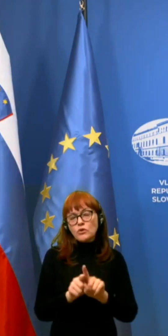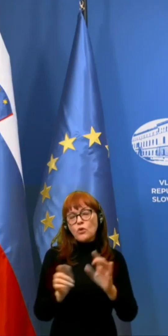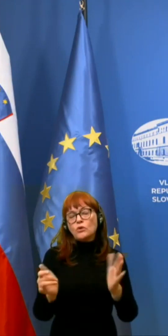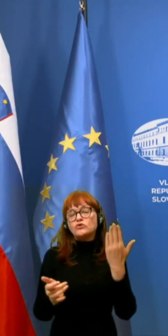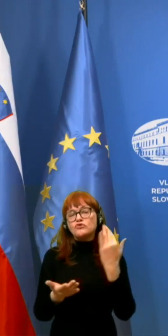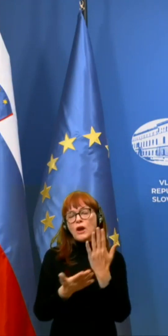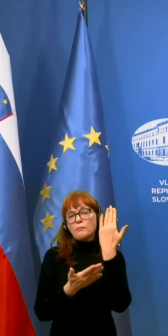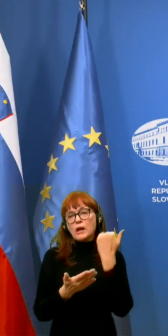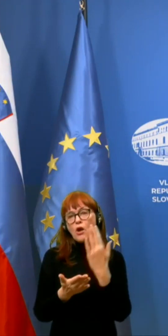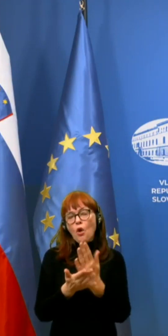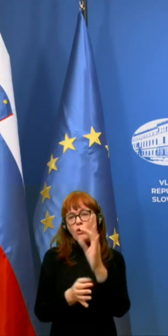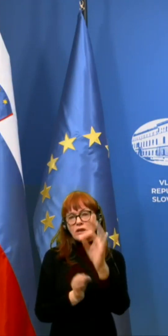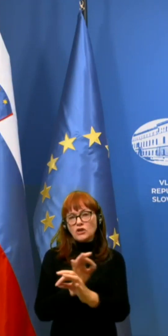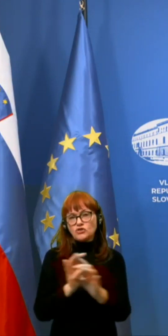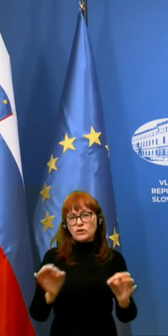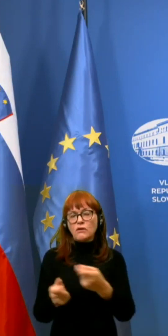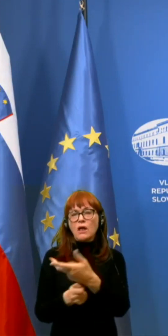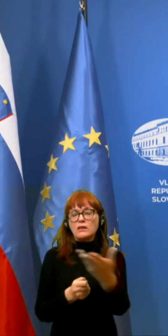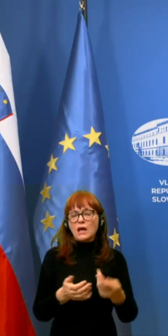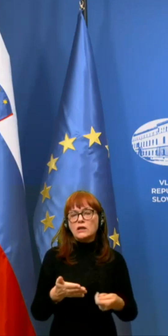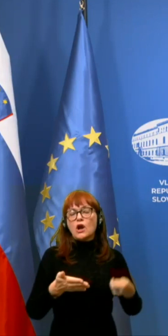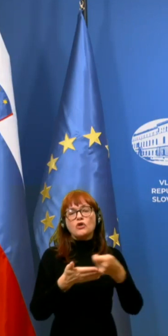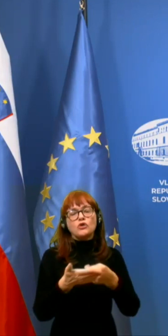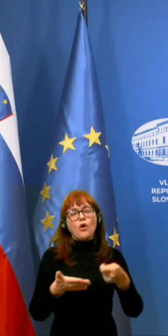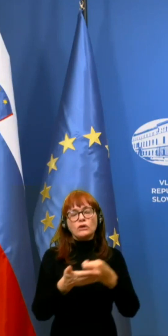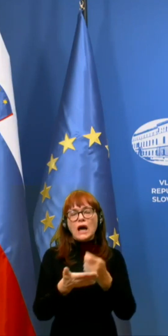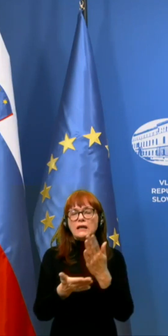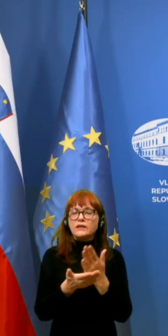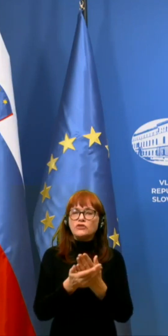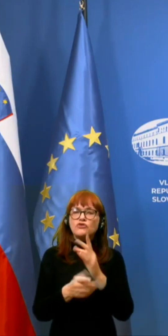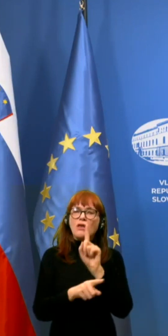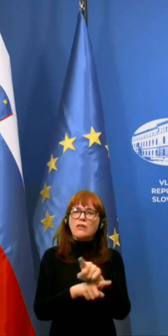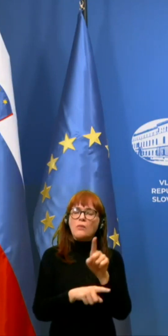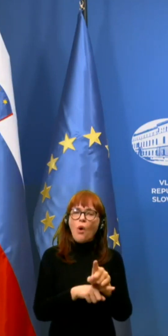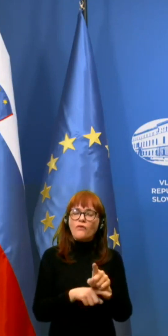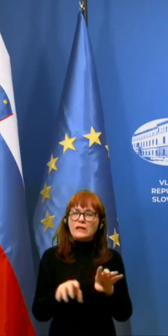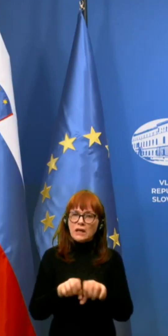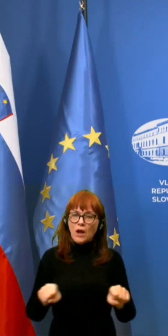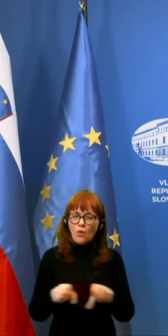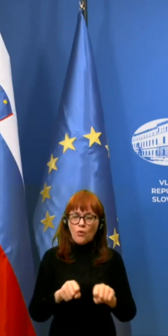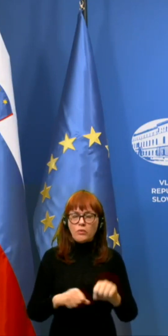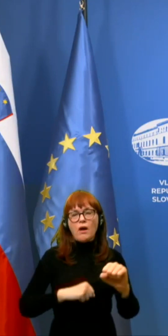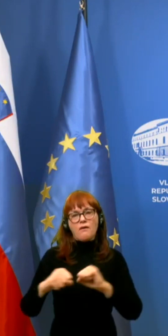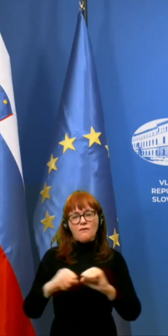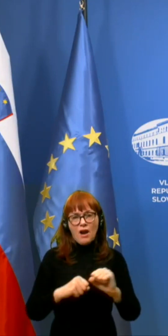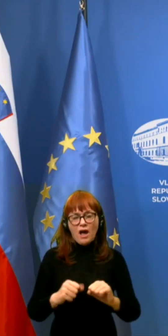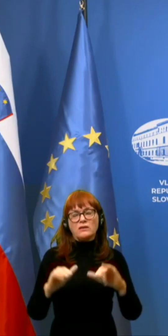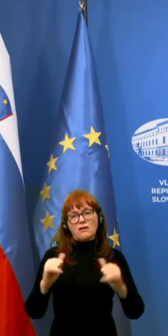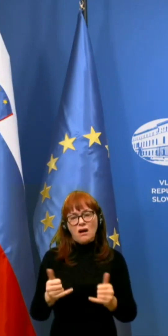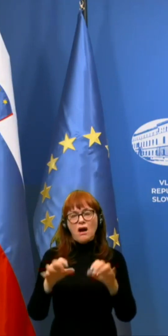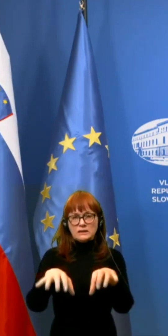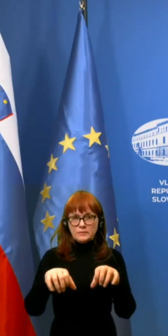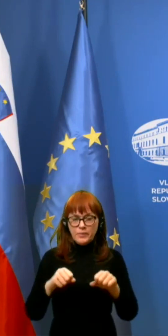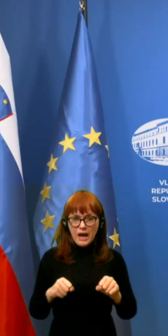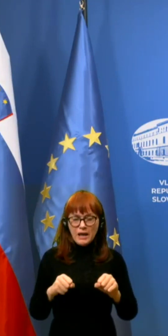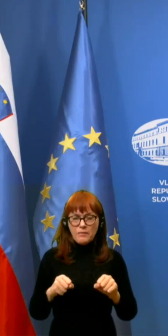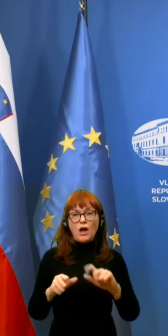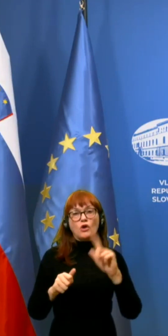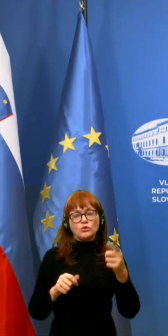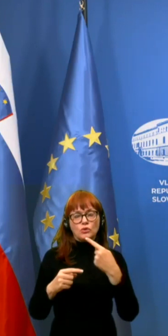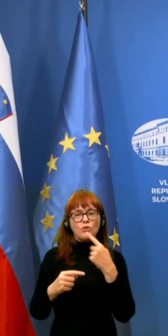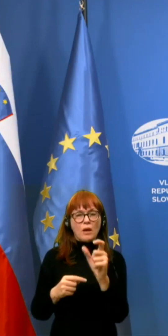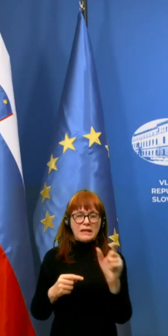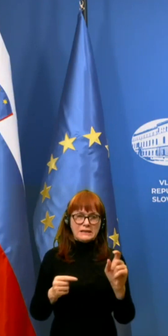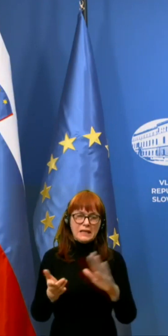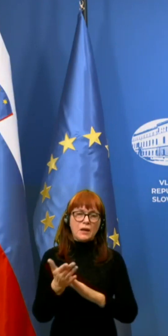že načrtovano, lahko nekatere dodatne in že na povedane ukrepe, vlada sprejme in kar z drugim besedom mi